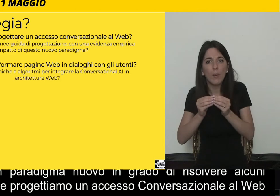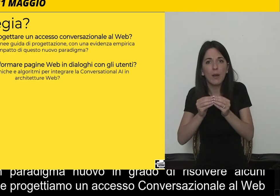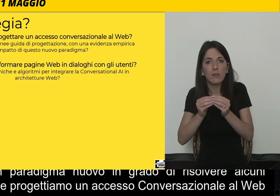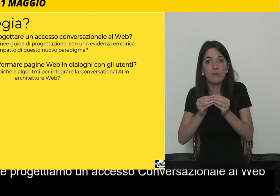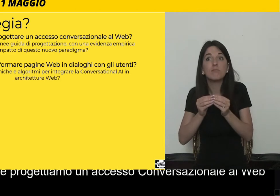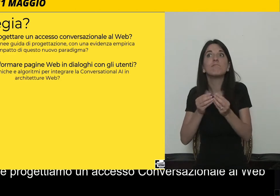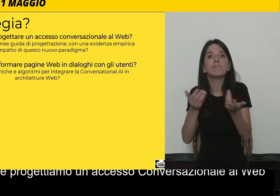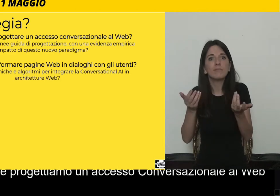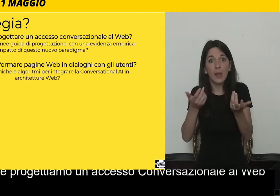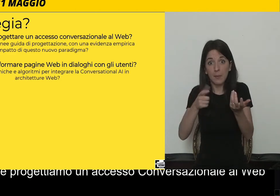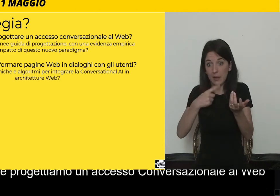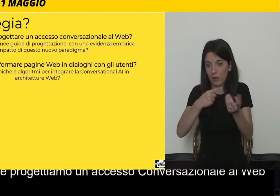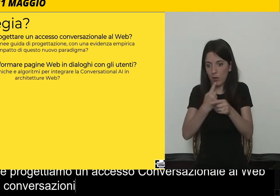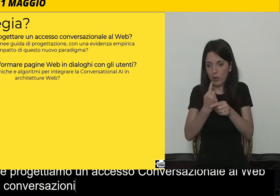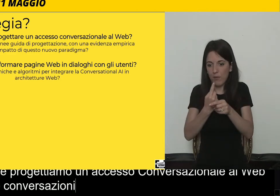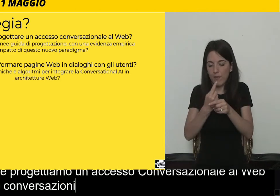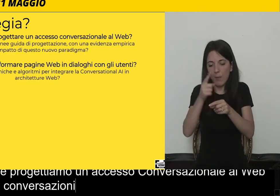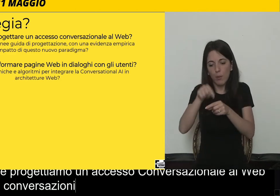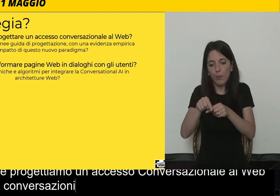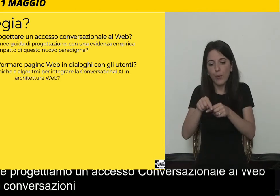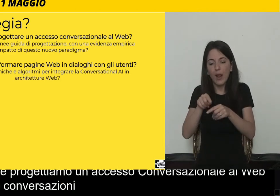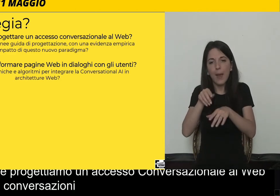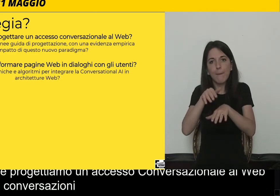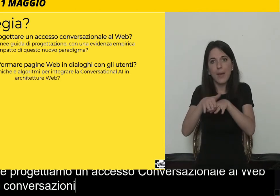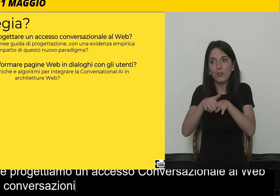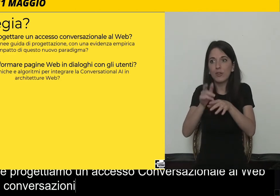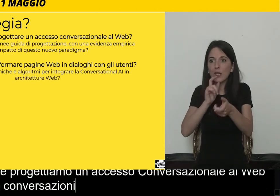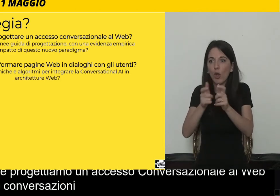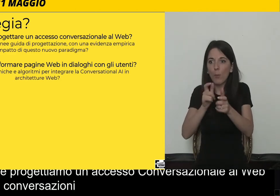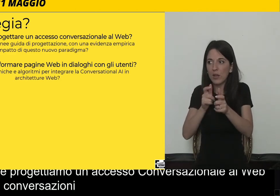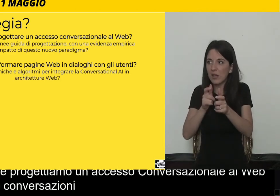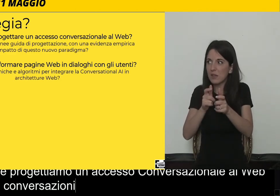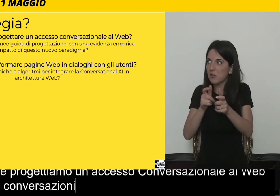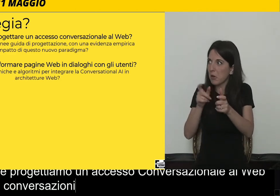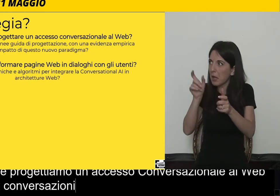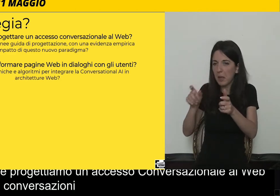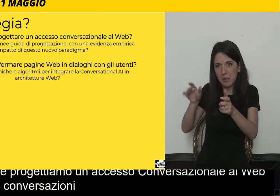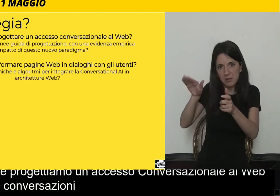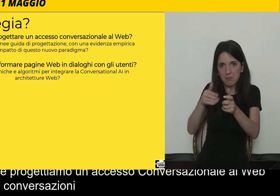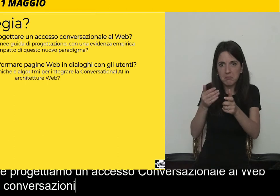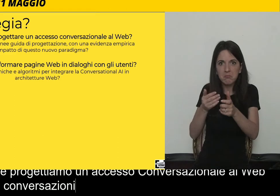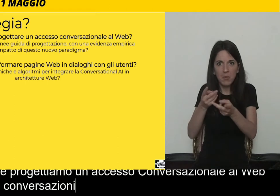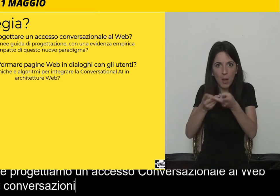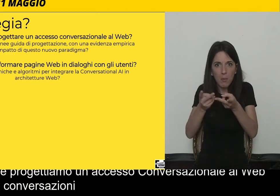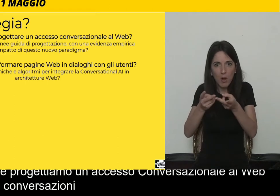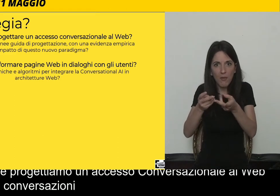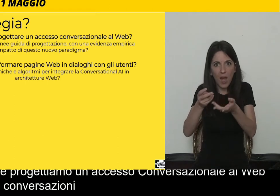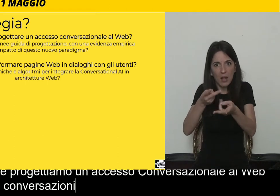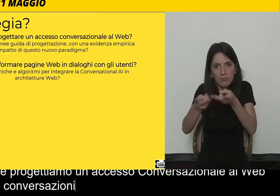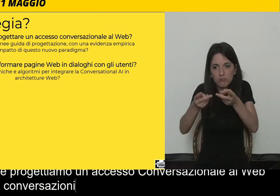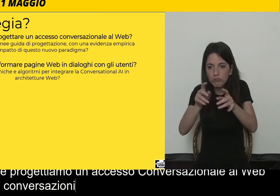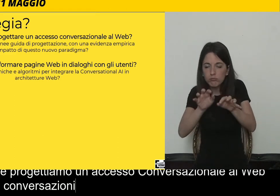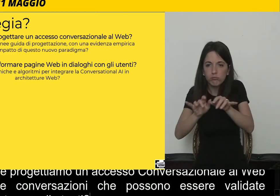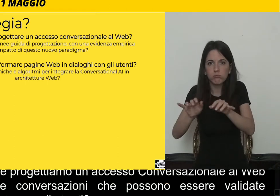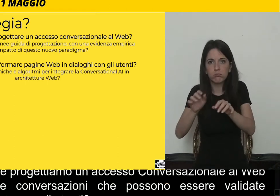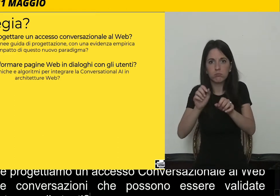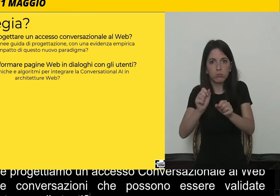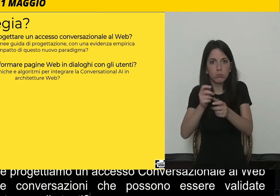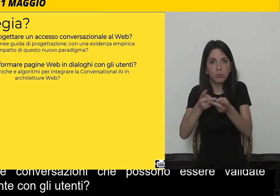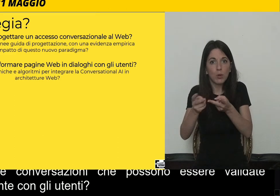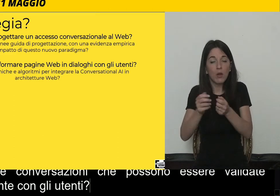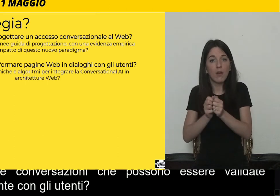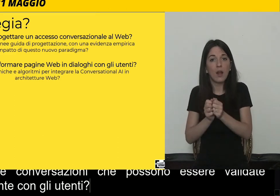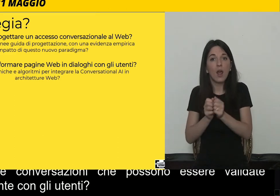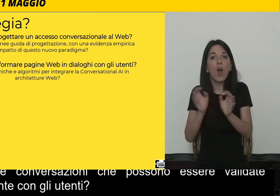validati sperimentalmente con gli utenti? Ed anche come possiamo trasformare pagine web in